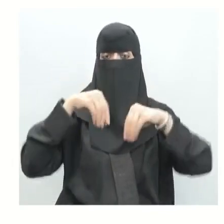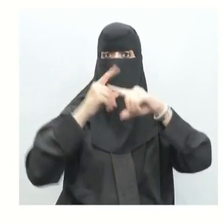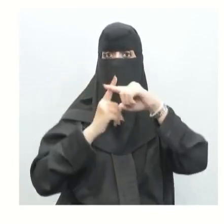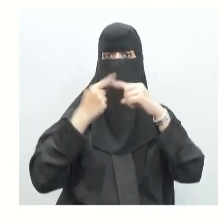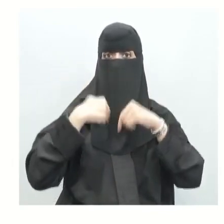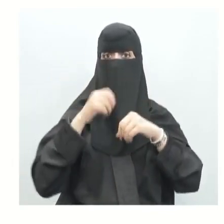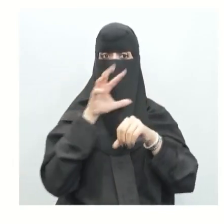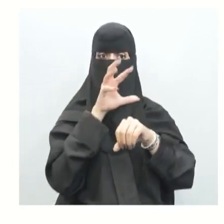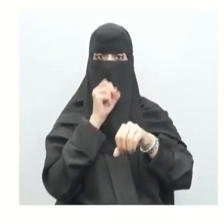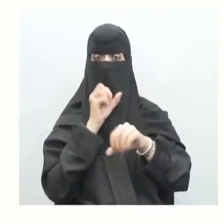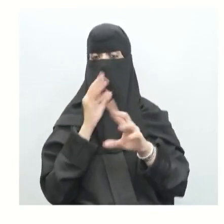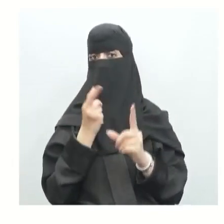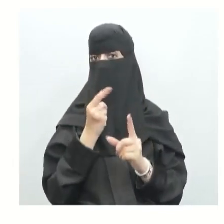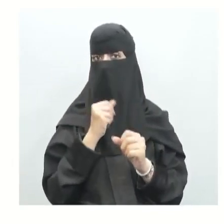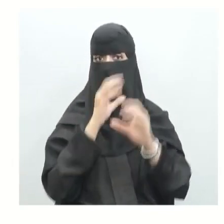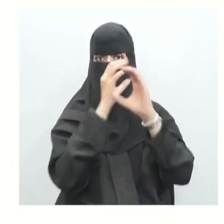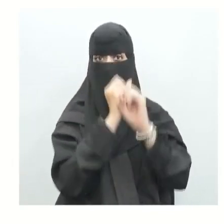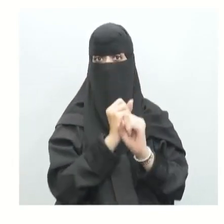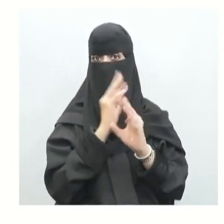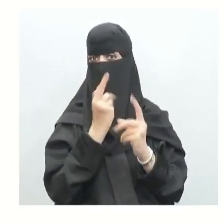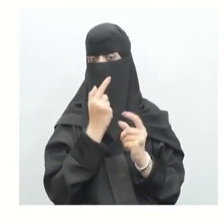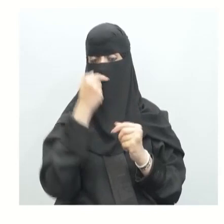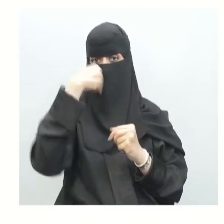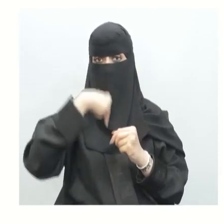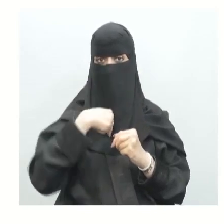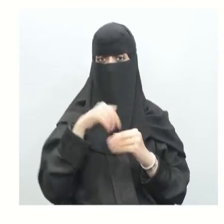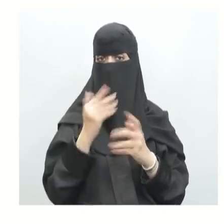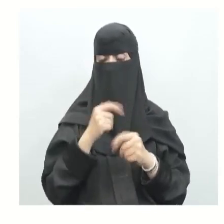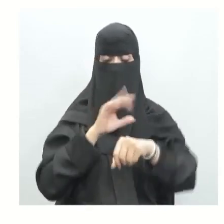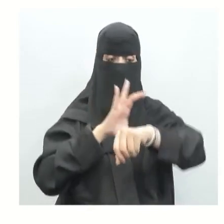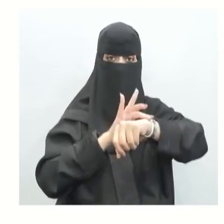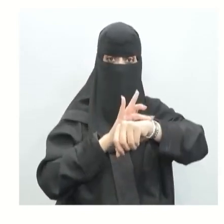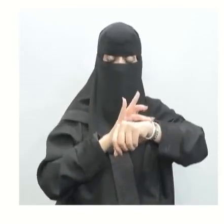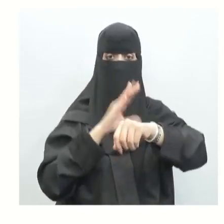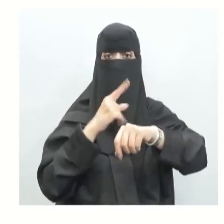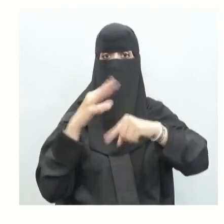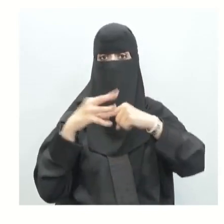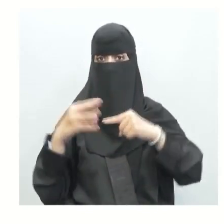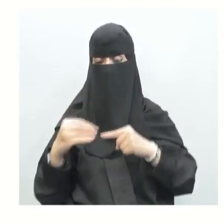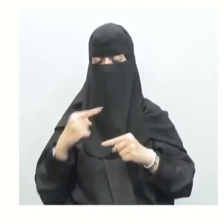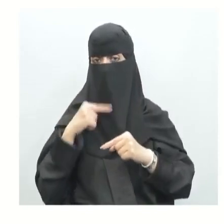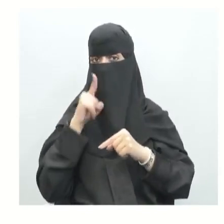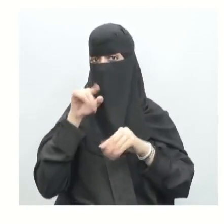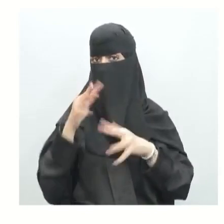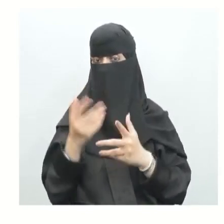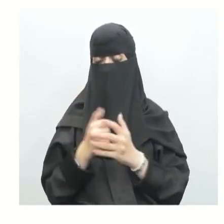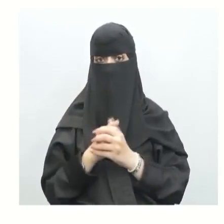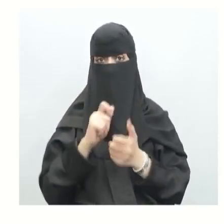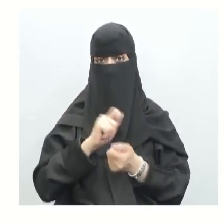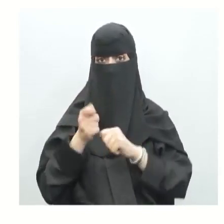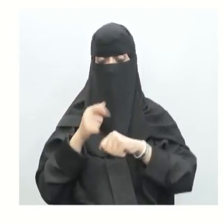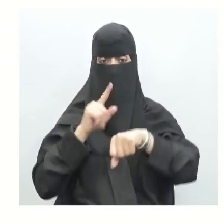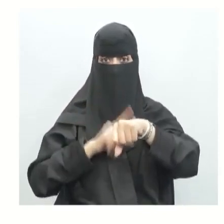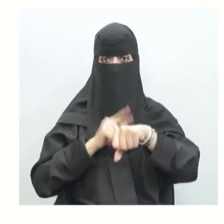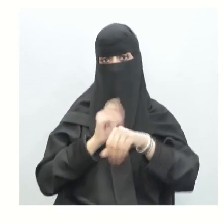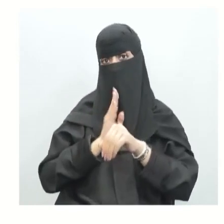إذا ذكرنا أن الكاليسيوم عندما تزداد نسبته في الدم تخزنها العظام وعندما تقل نسبة هذا الكاليسيوم داخل هذا